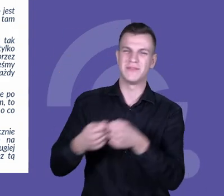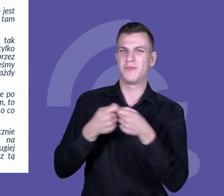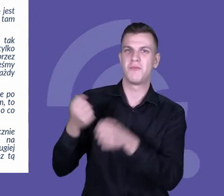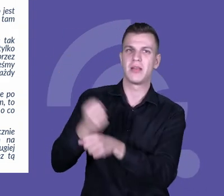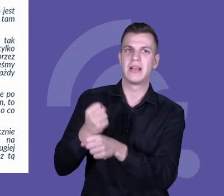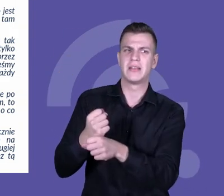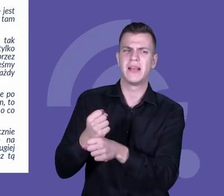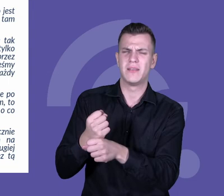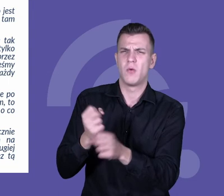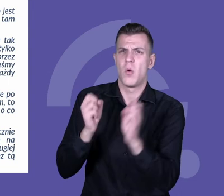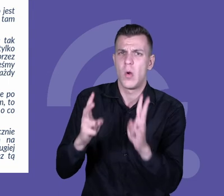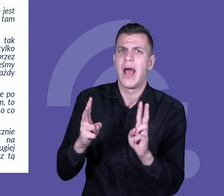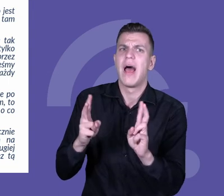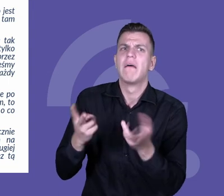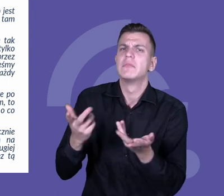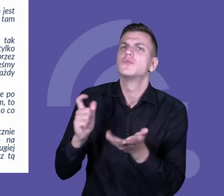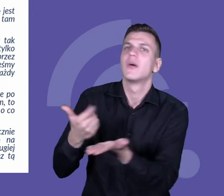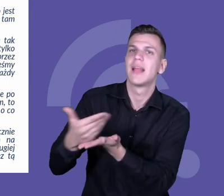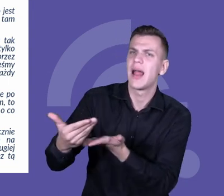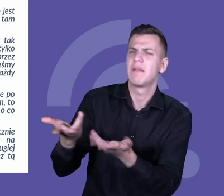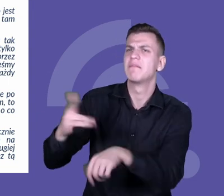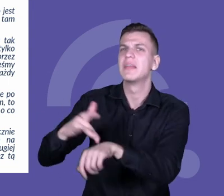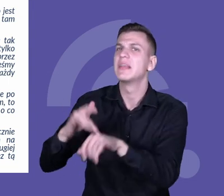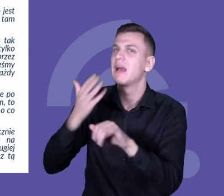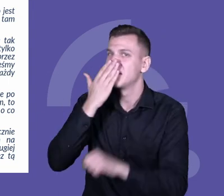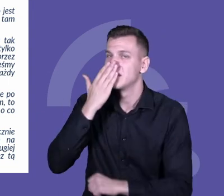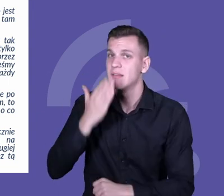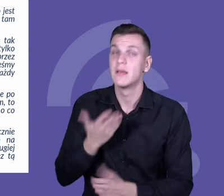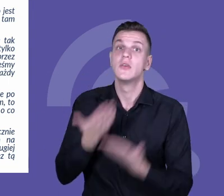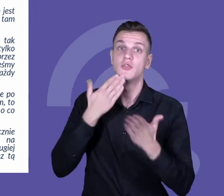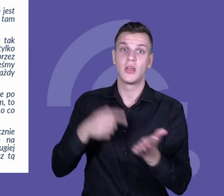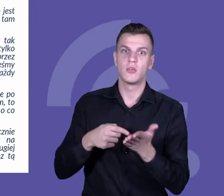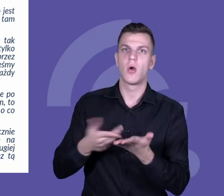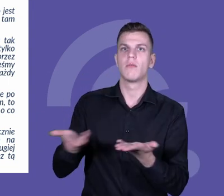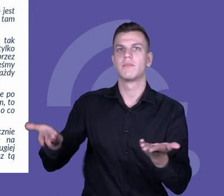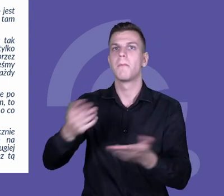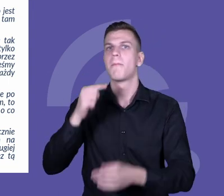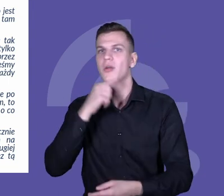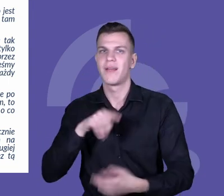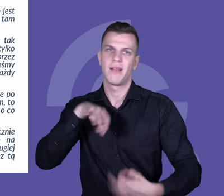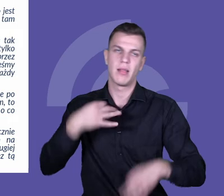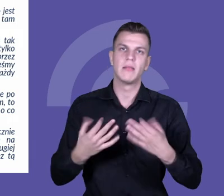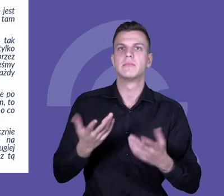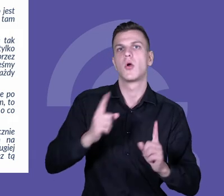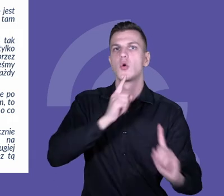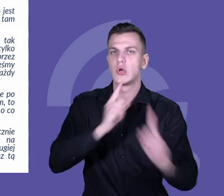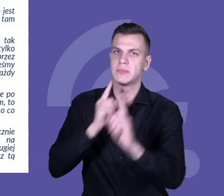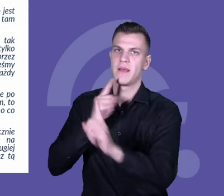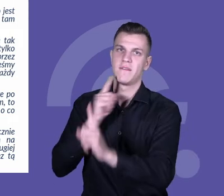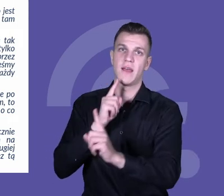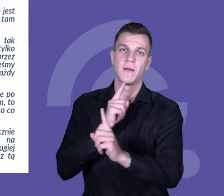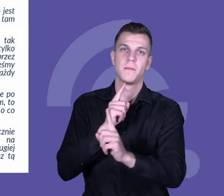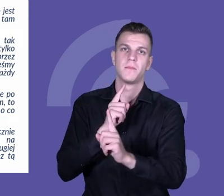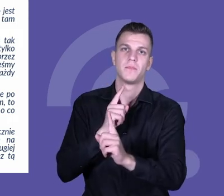daje? Dało to uczniom poprawienie umiejętności komunikacyjnych. Można to było też zaobserwować